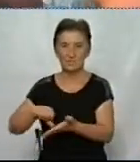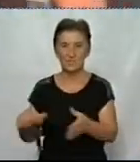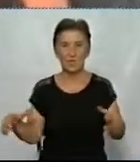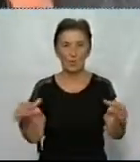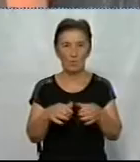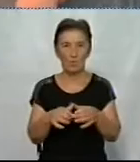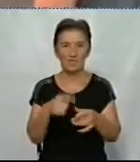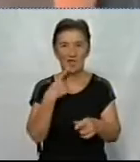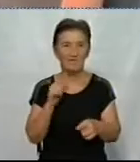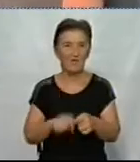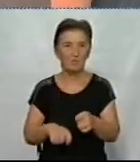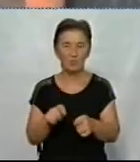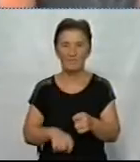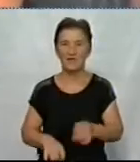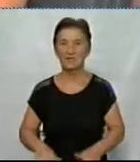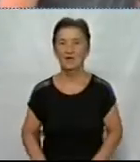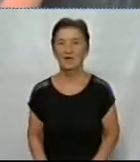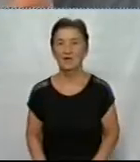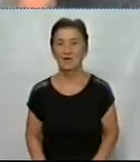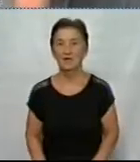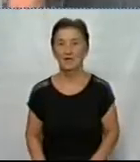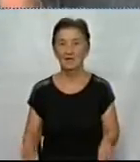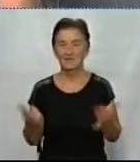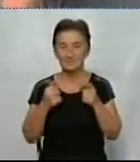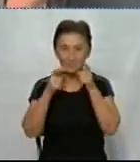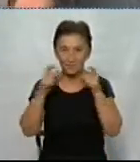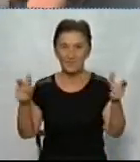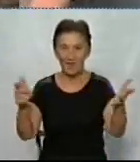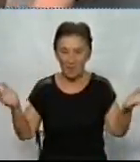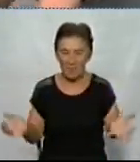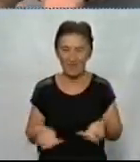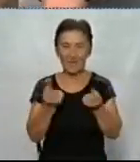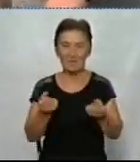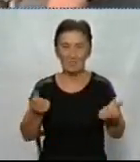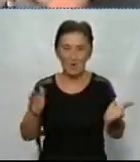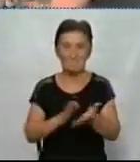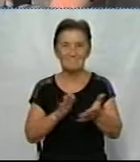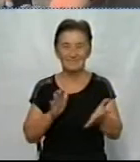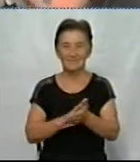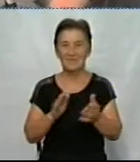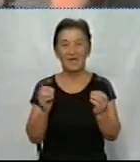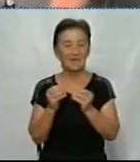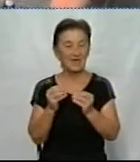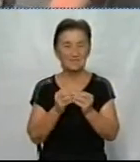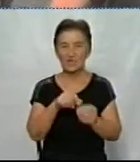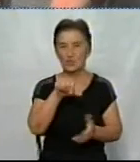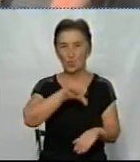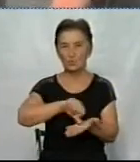Починаєте відмагання, давайте підтримуємо перші три. Дякую за учасників.